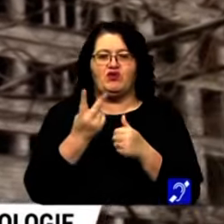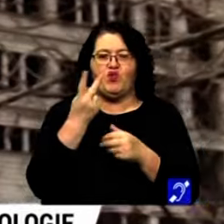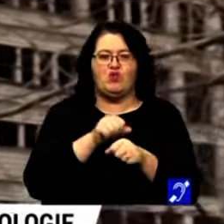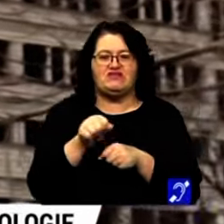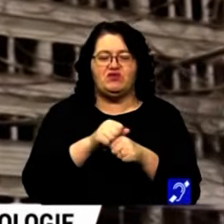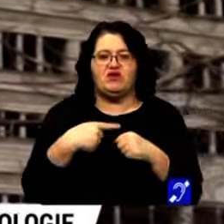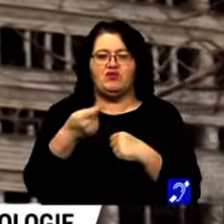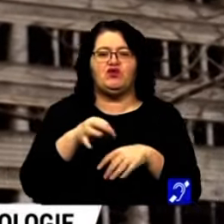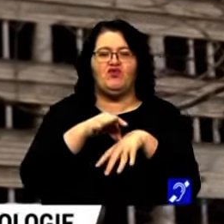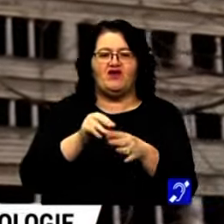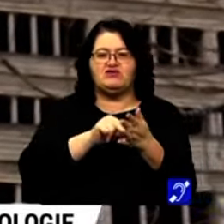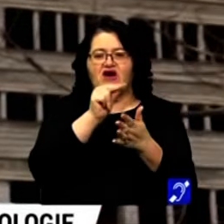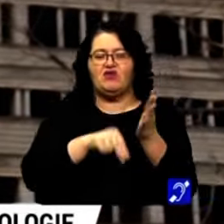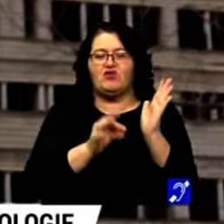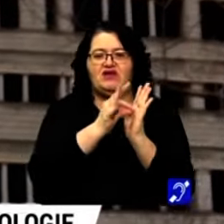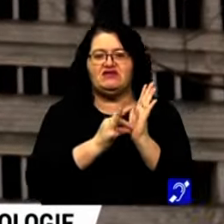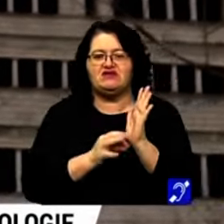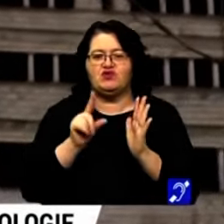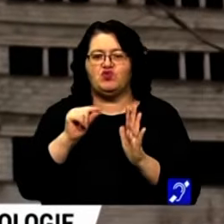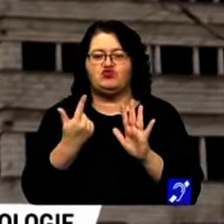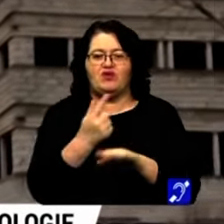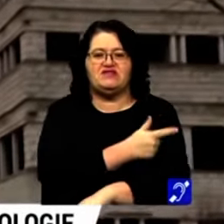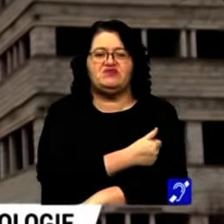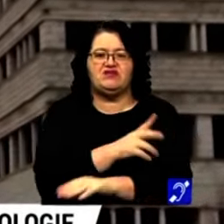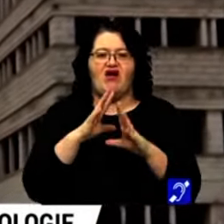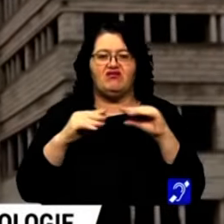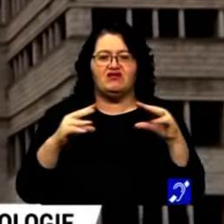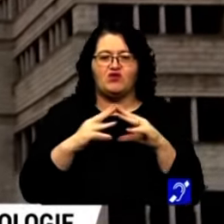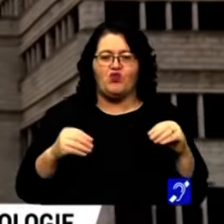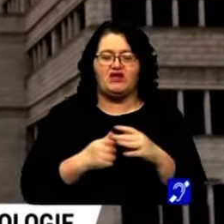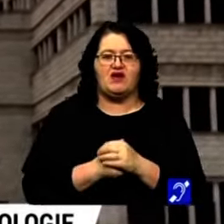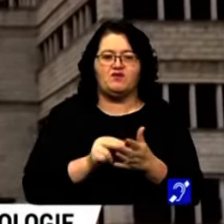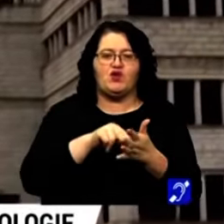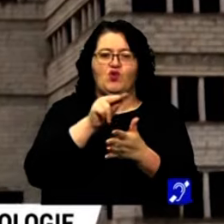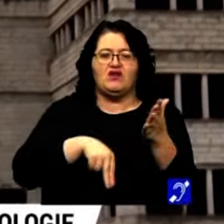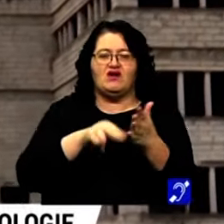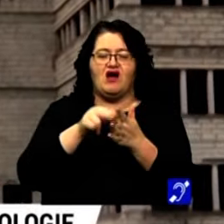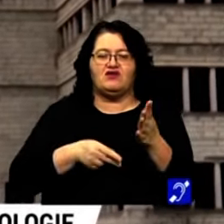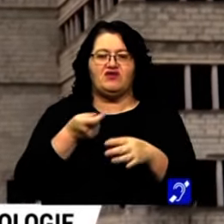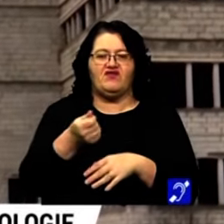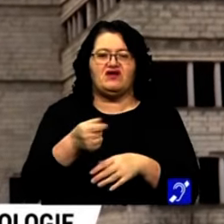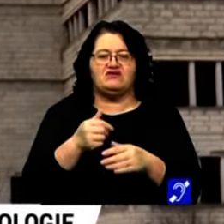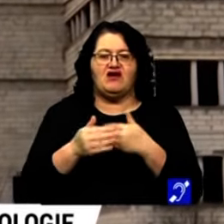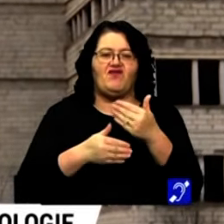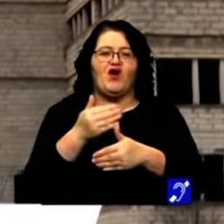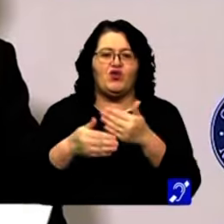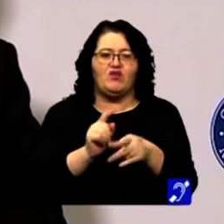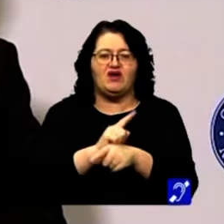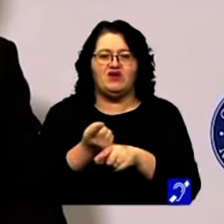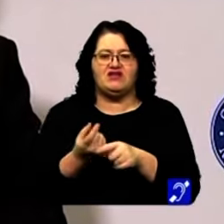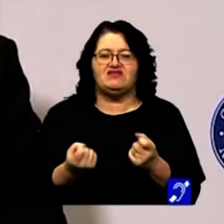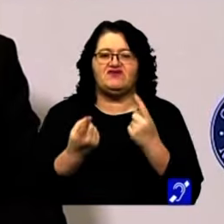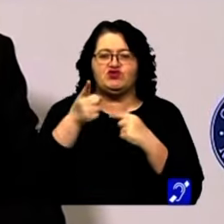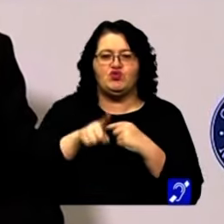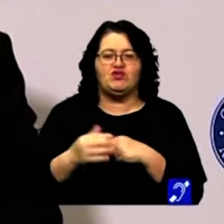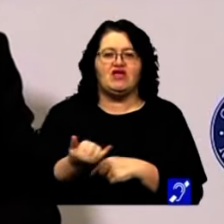săptămâni, guvernul să aprobe lista cu cele 27 de spitale din țară. Semnarea contractelor de finanțare va urma imediat, sfârșitul